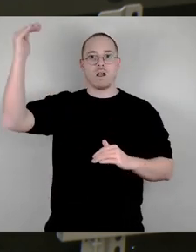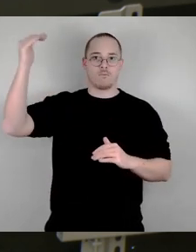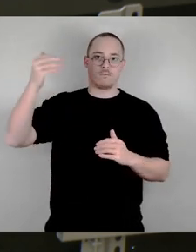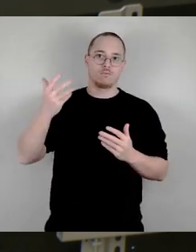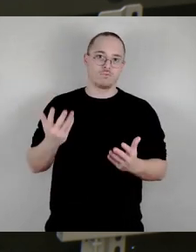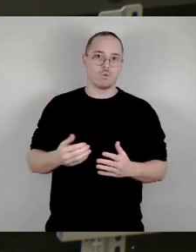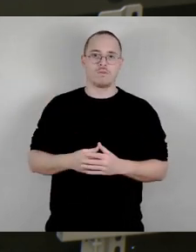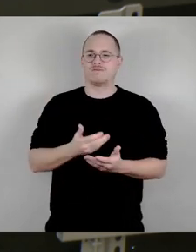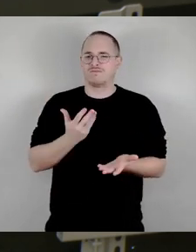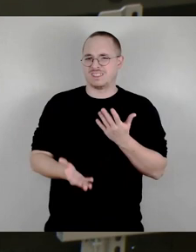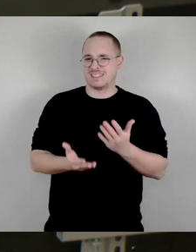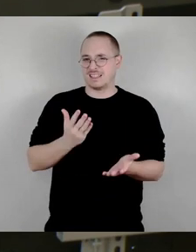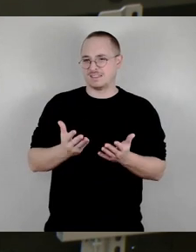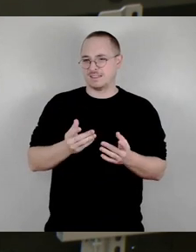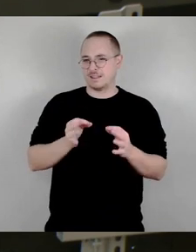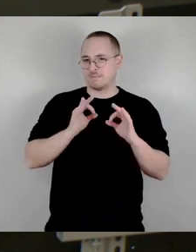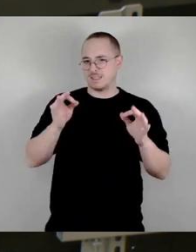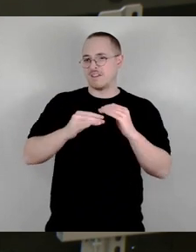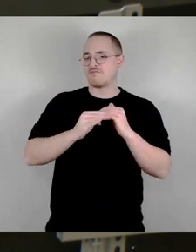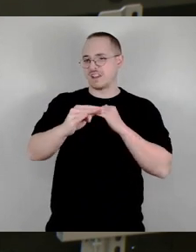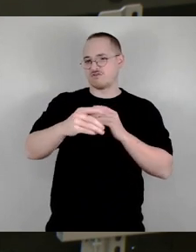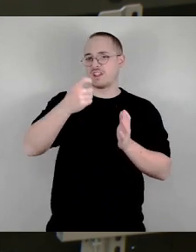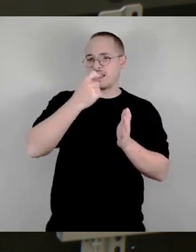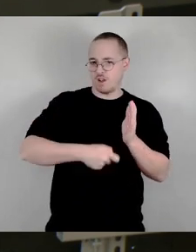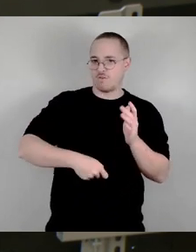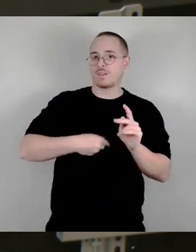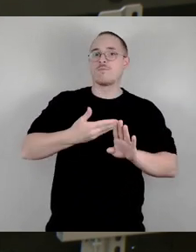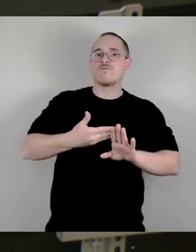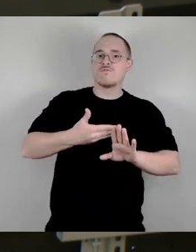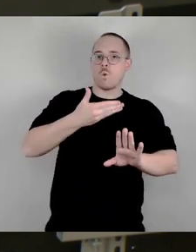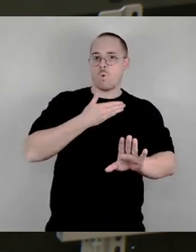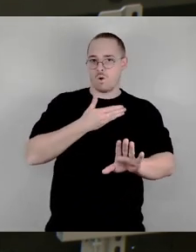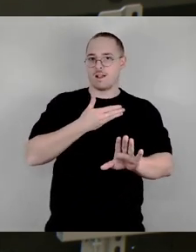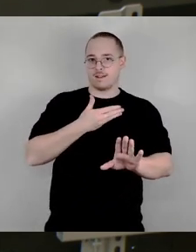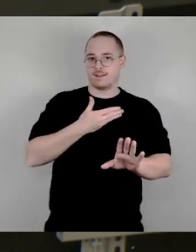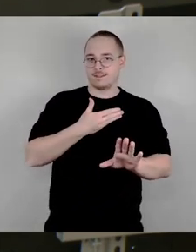ein Verfahren in die Öffentlichkeit bringt und noch zu anderen Preisen einkauft.